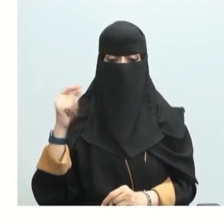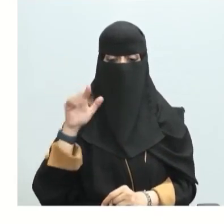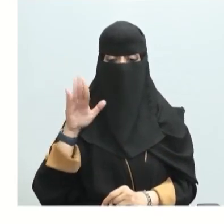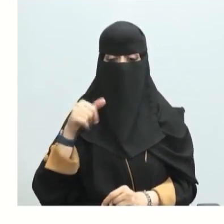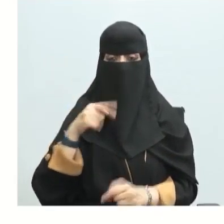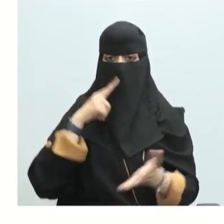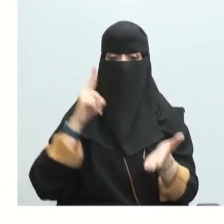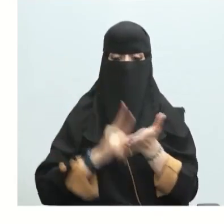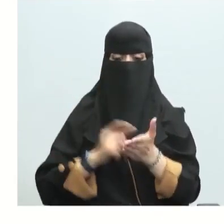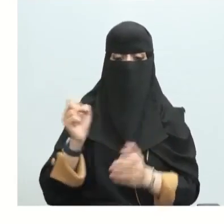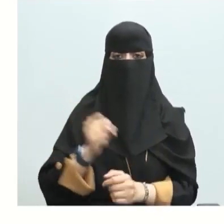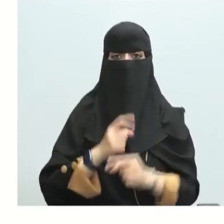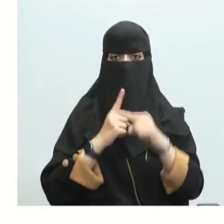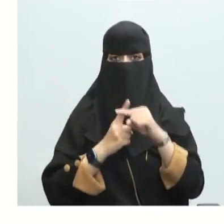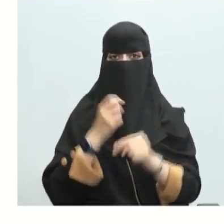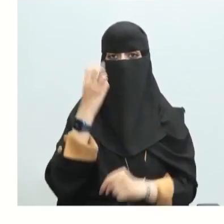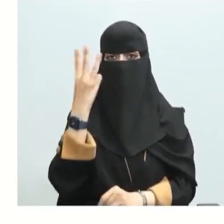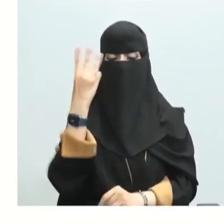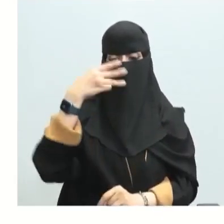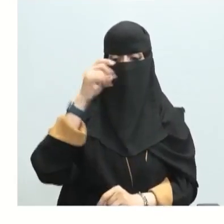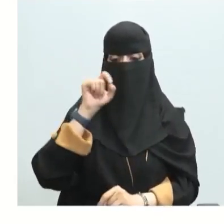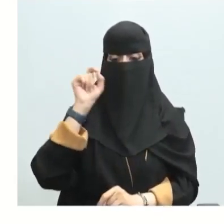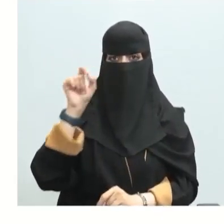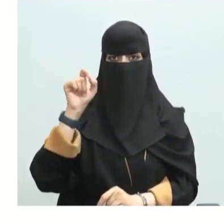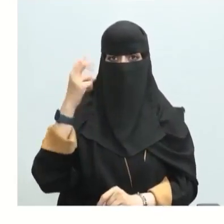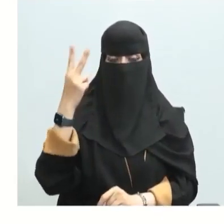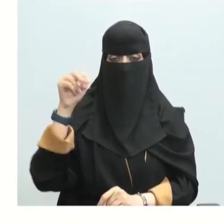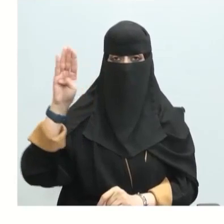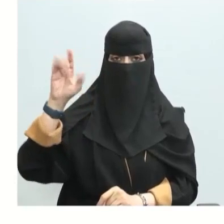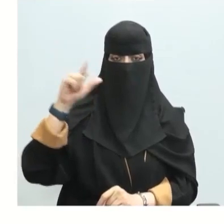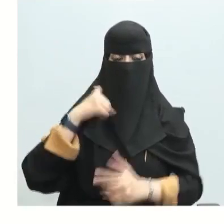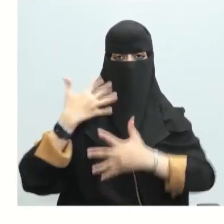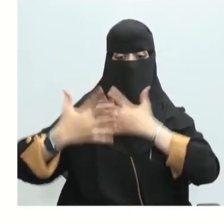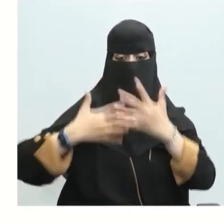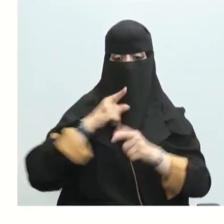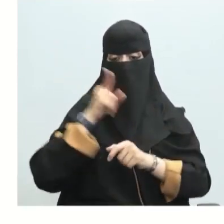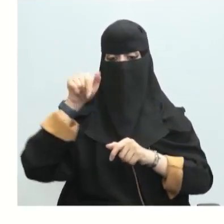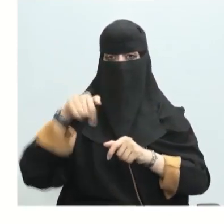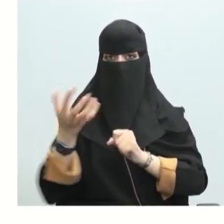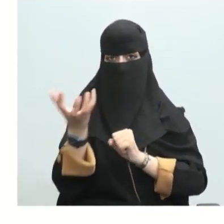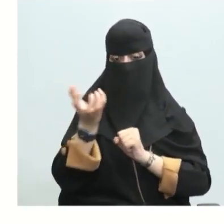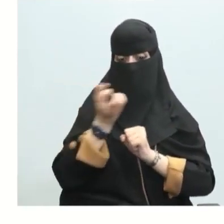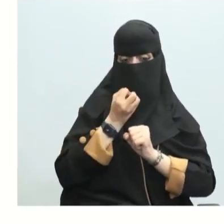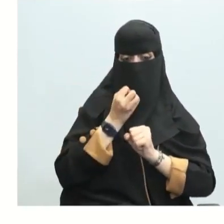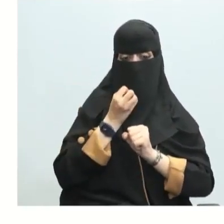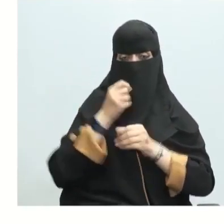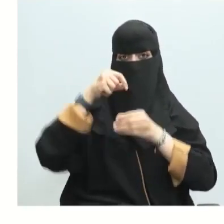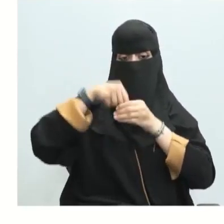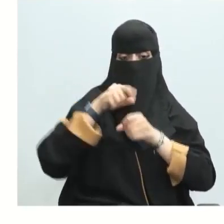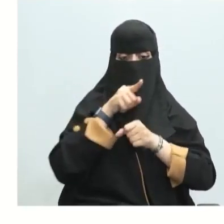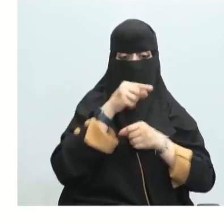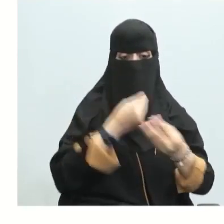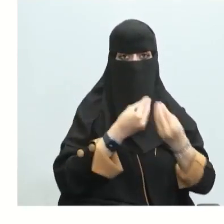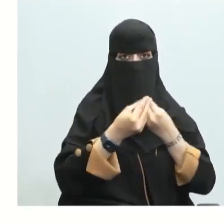أيضا أن 33.2 كيلوجول من الطاقة هذه امتصت الإشارة موجبة